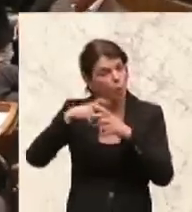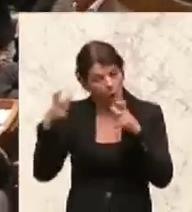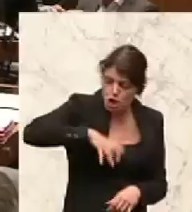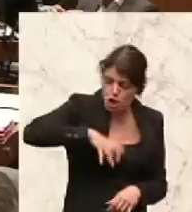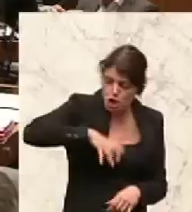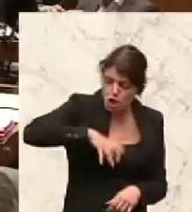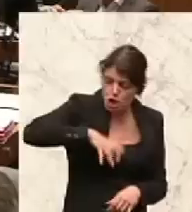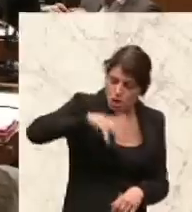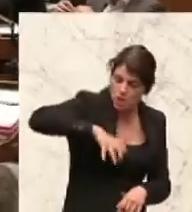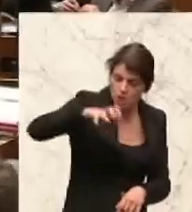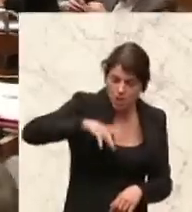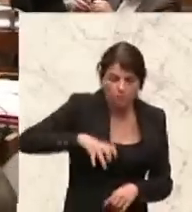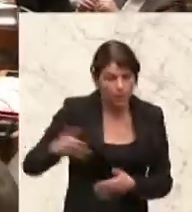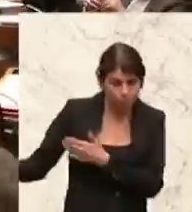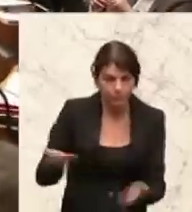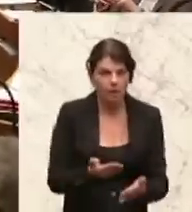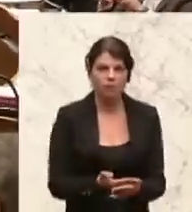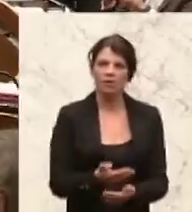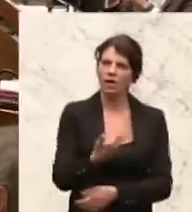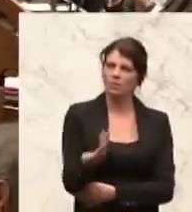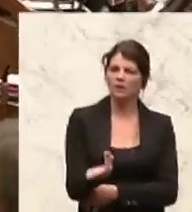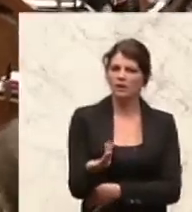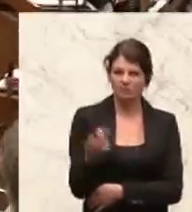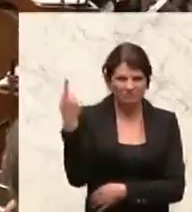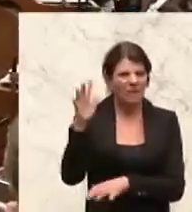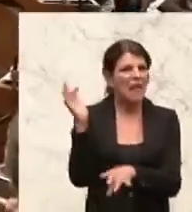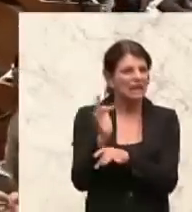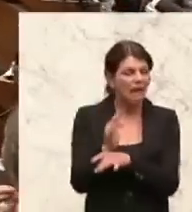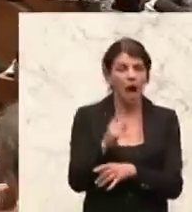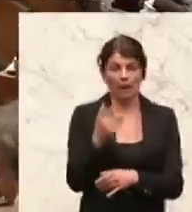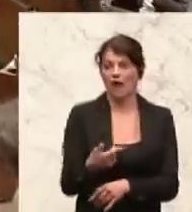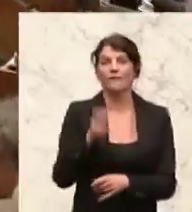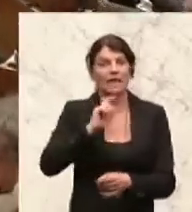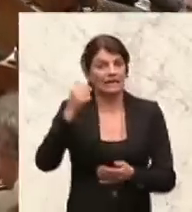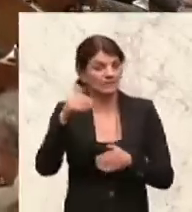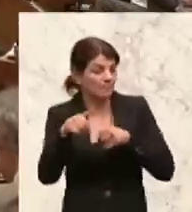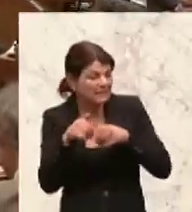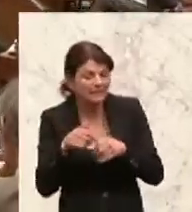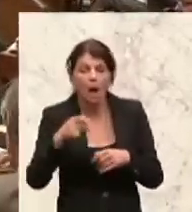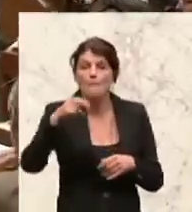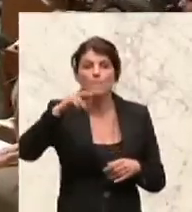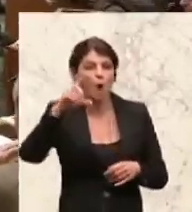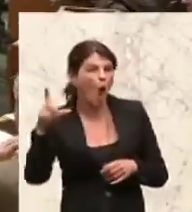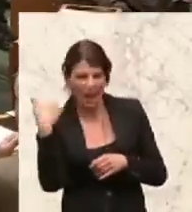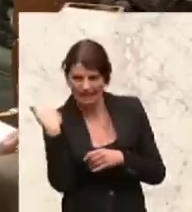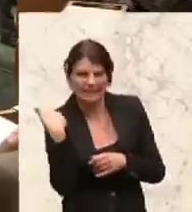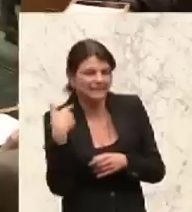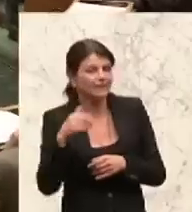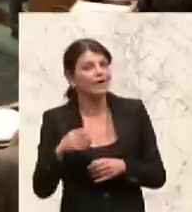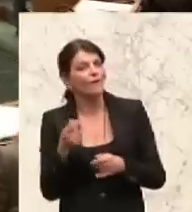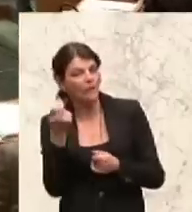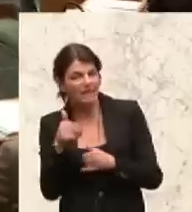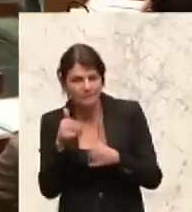Finanzminister, der Ex-Finanzminister, Brödel darf nicht geladen werden, er soll versteckt werden, es soll ja